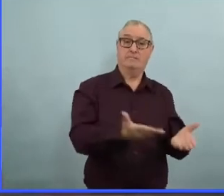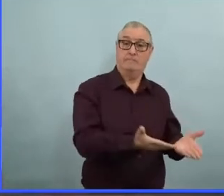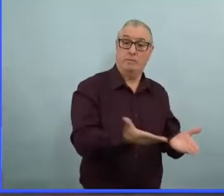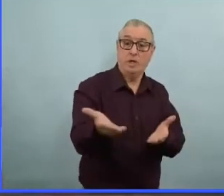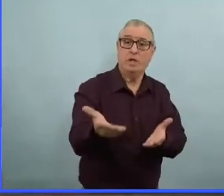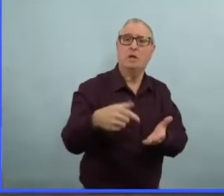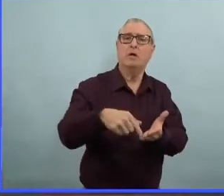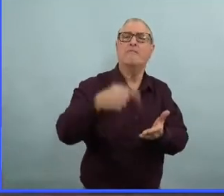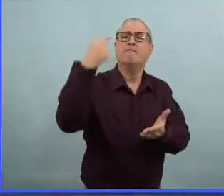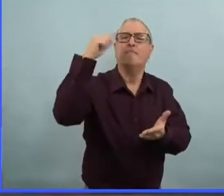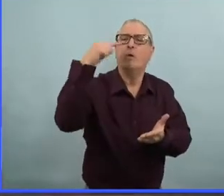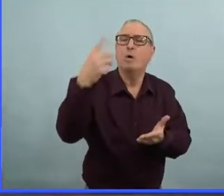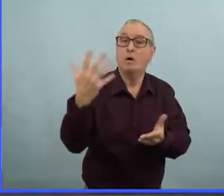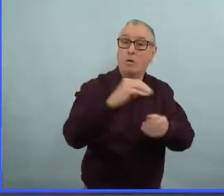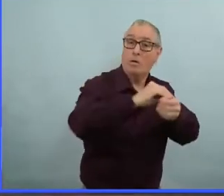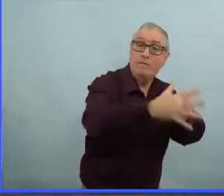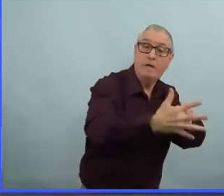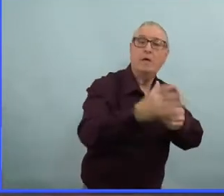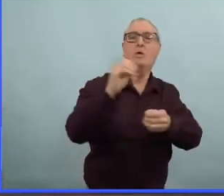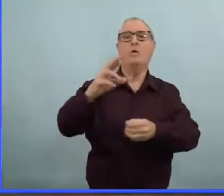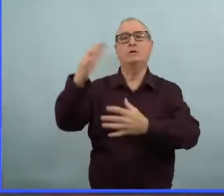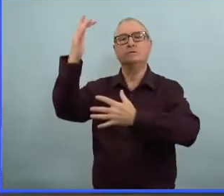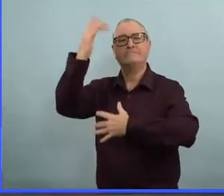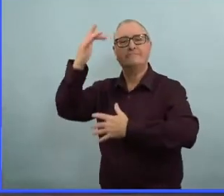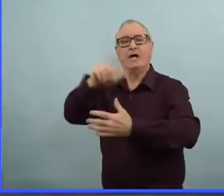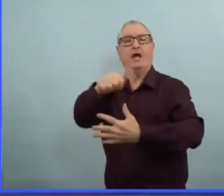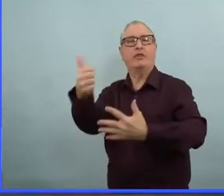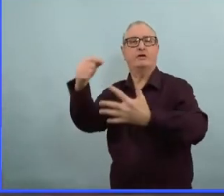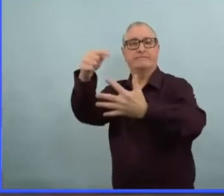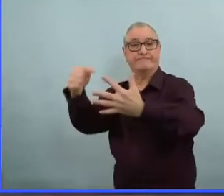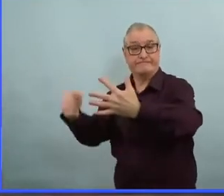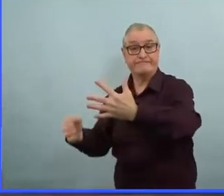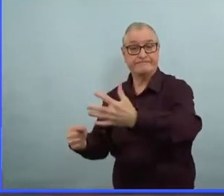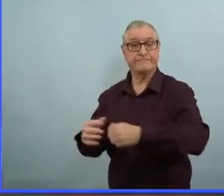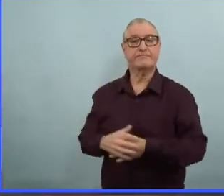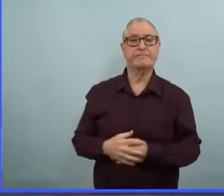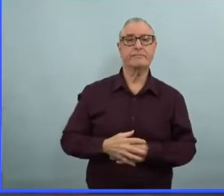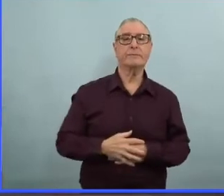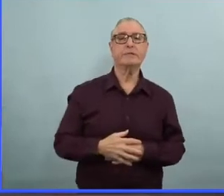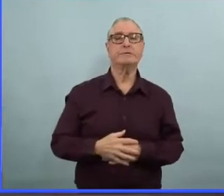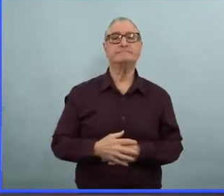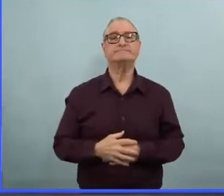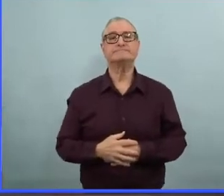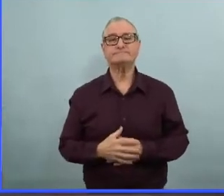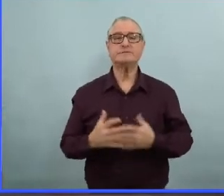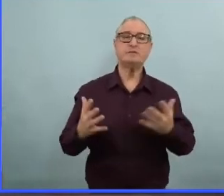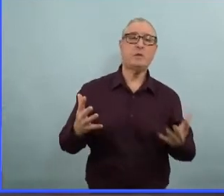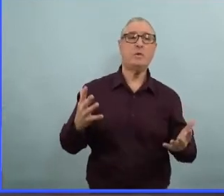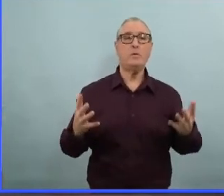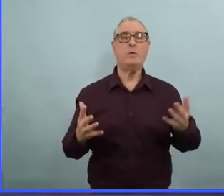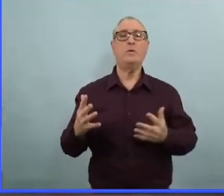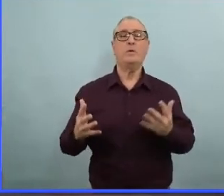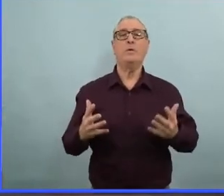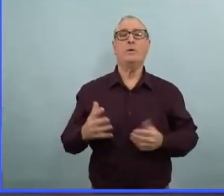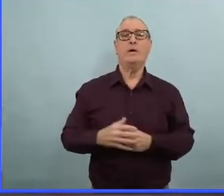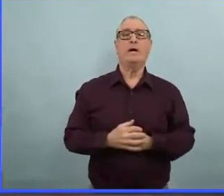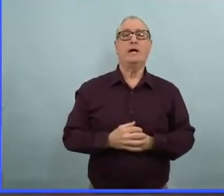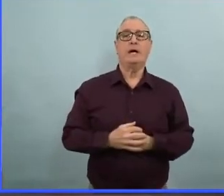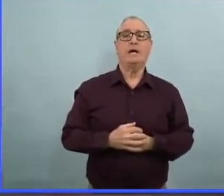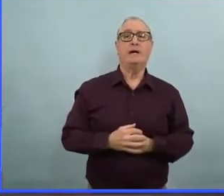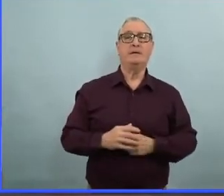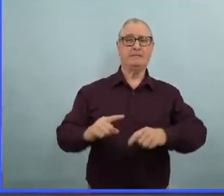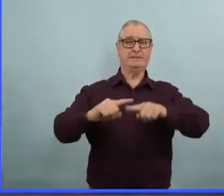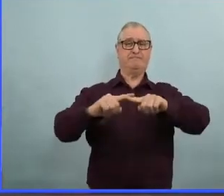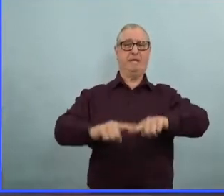et qui est là pas pour la COVID. Donc, c'est pour ça qu'on avait besoin de ces jours supplémentaires pour essayer de